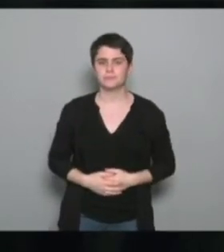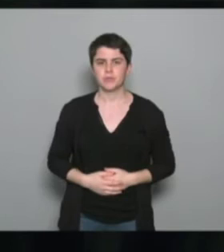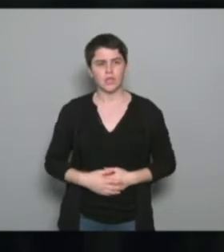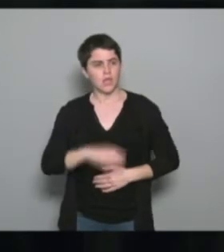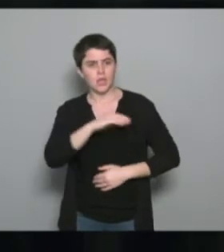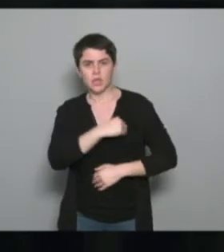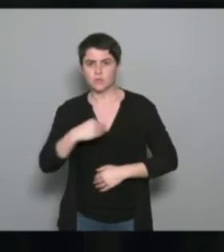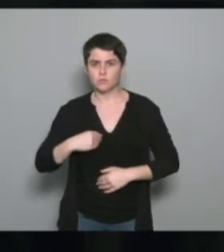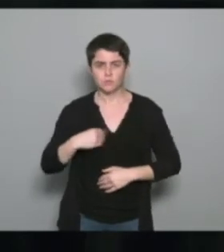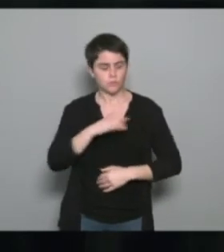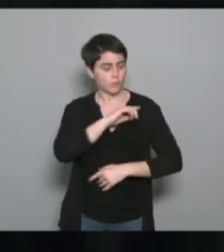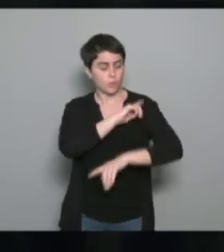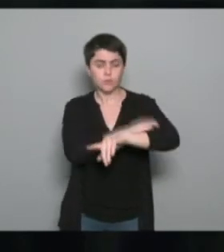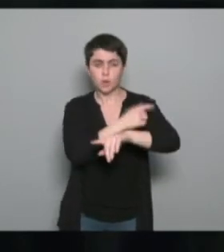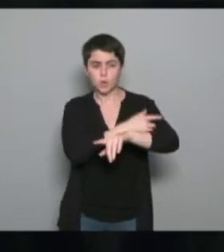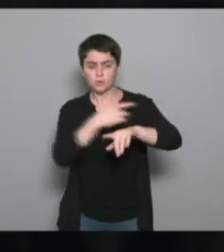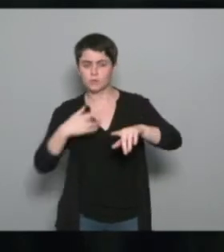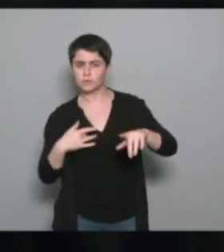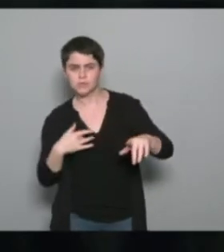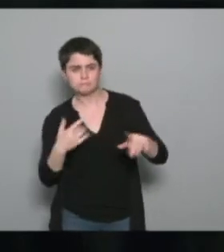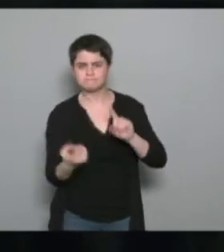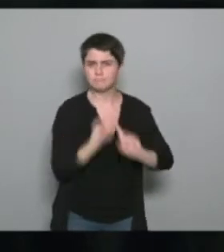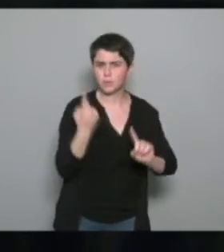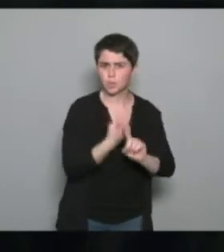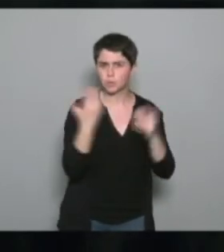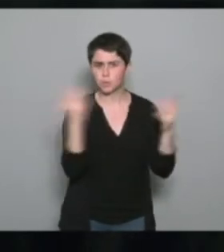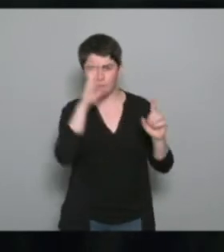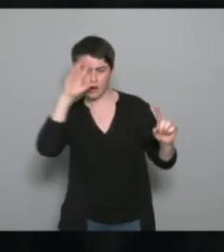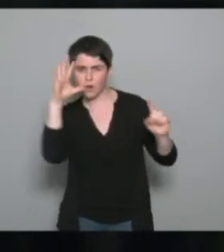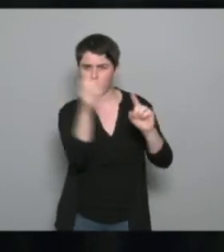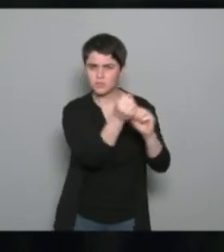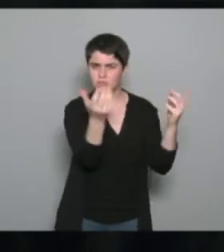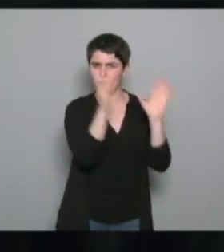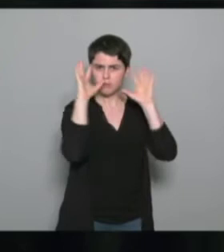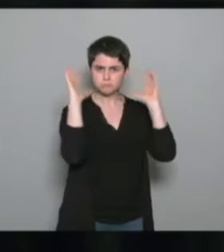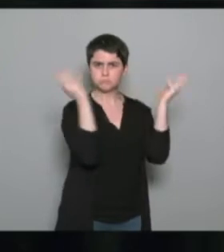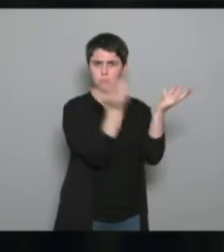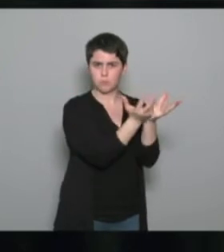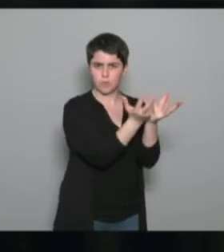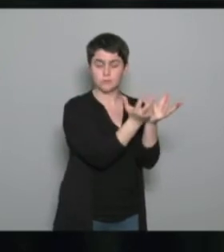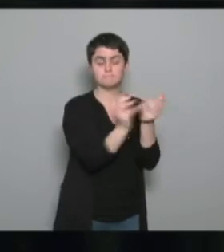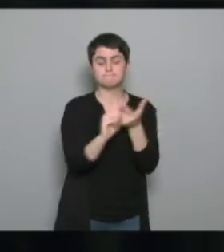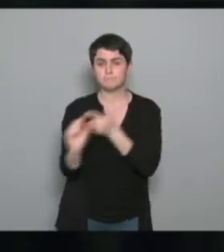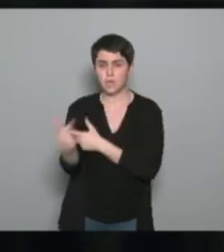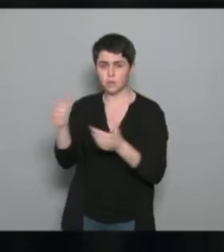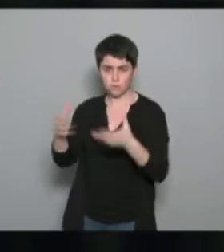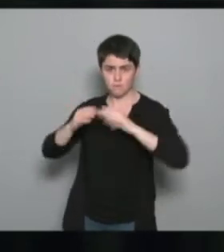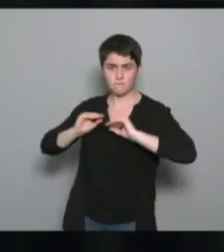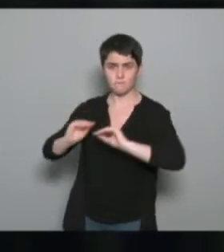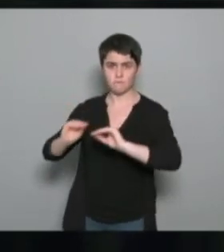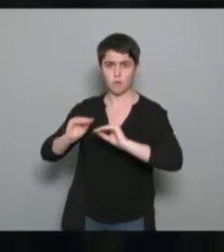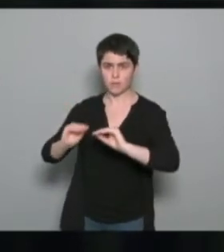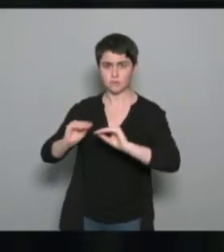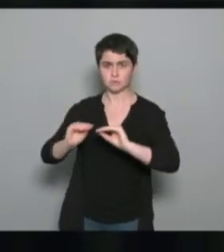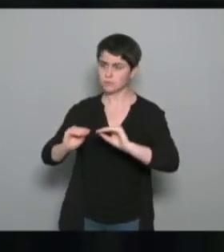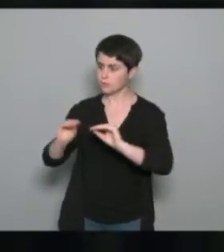santé et du domaine de la santé de manière globale et une formation sur une immersion pour un rapprochement entre le monde